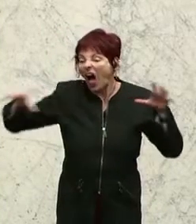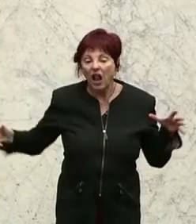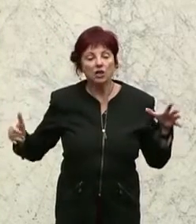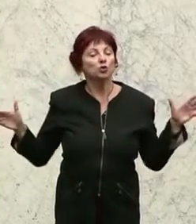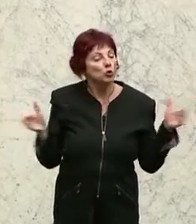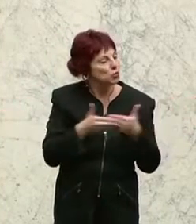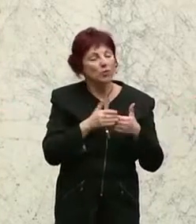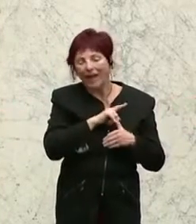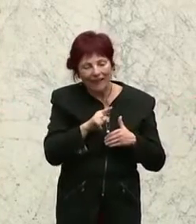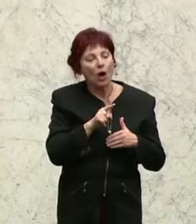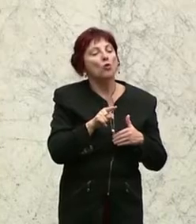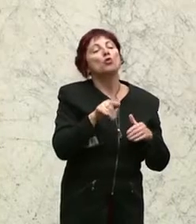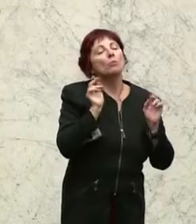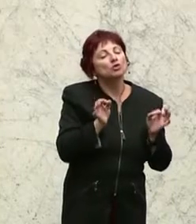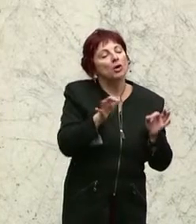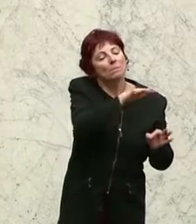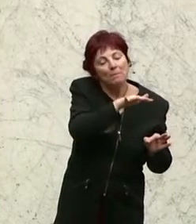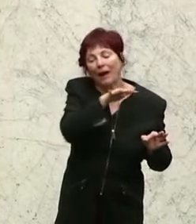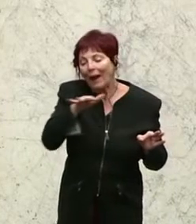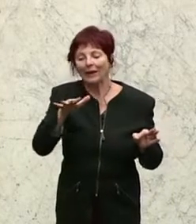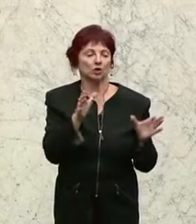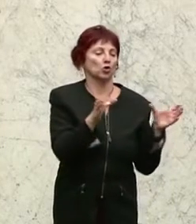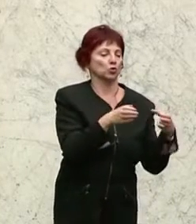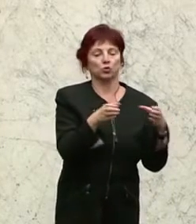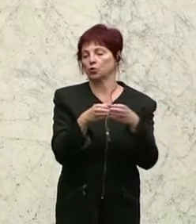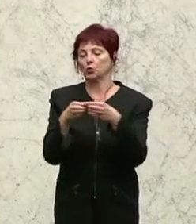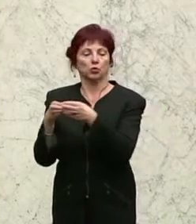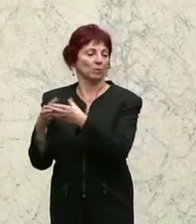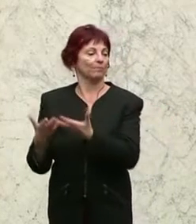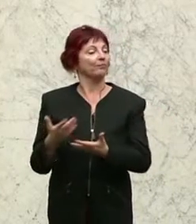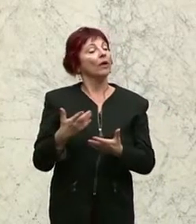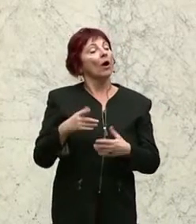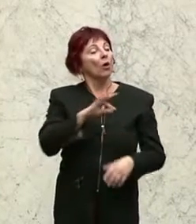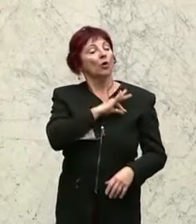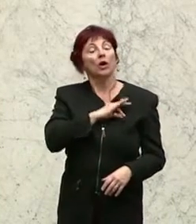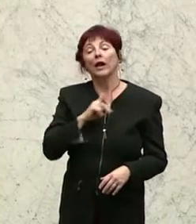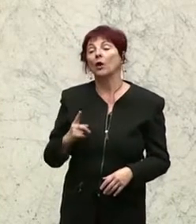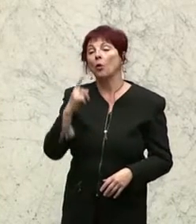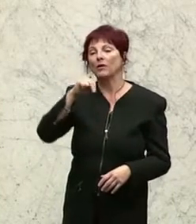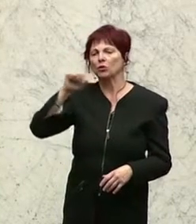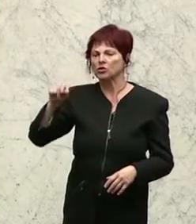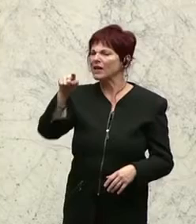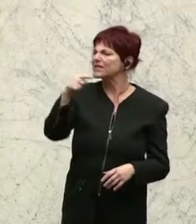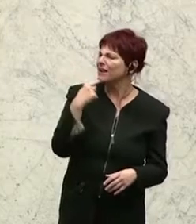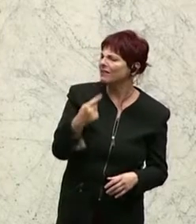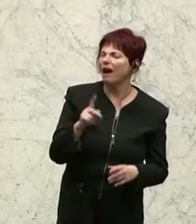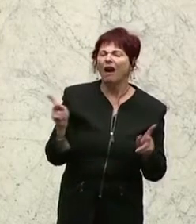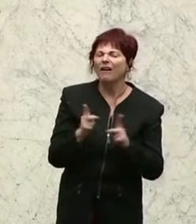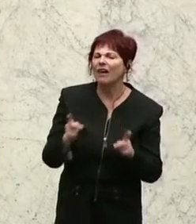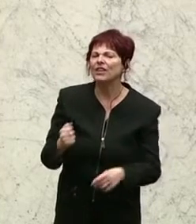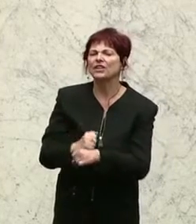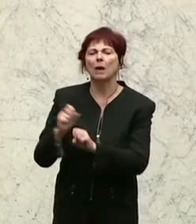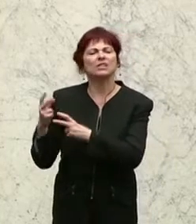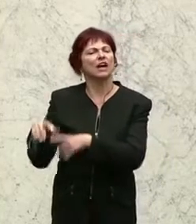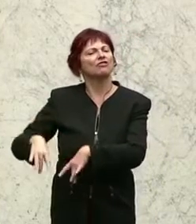Arbeitsmarkt, sondern nur ein sektorales. Und Herr Kollege Obernosterer, muss ich Ihnen schon sagen, wenn Sie sagen, Sie kriegen keine Arbeitskraft, ein Österreicher